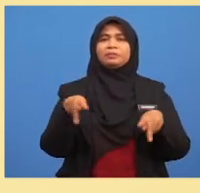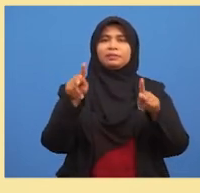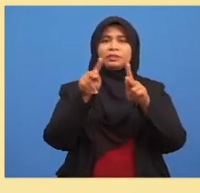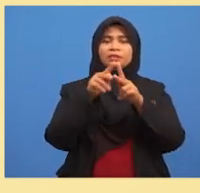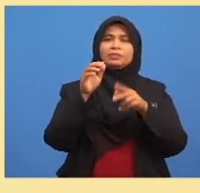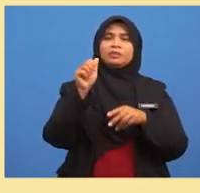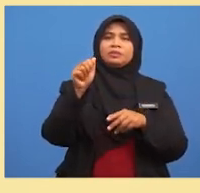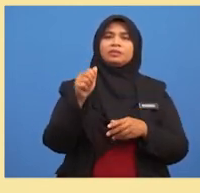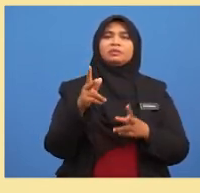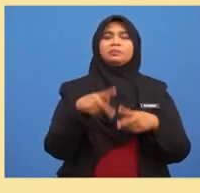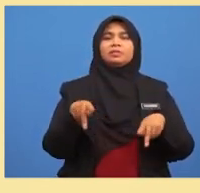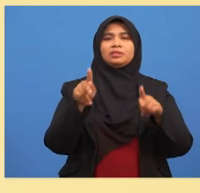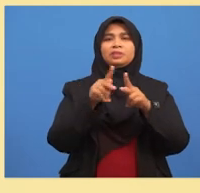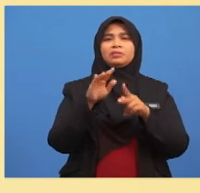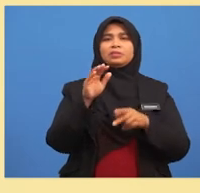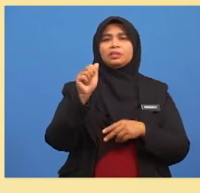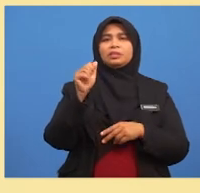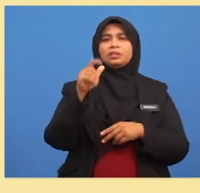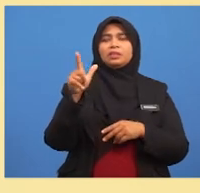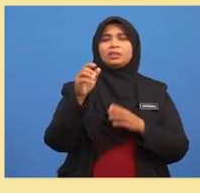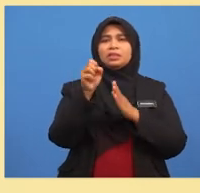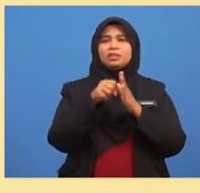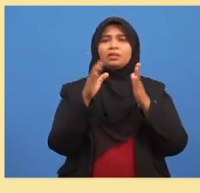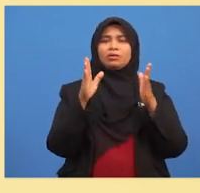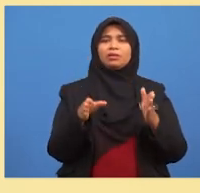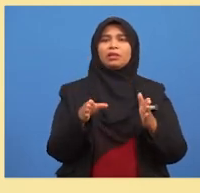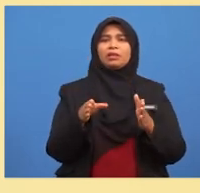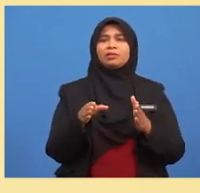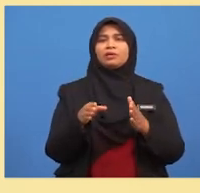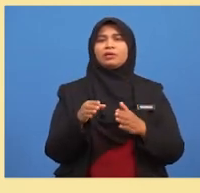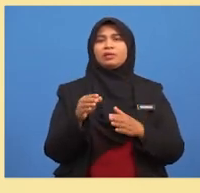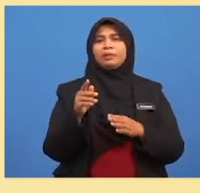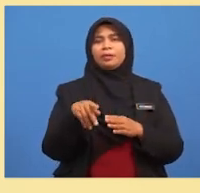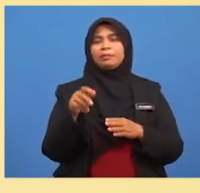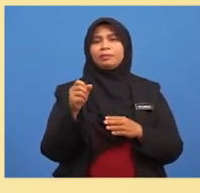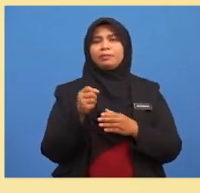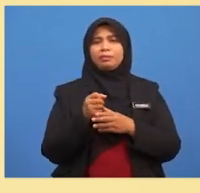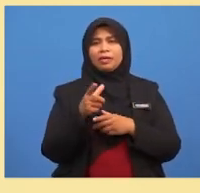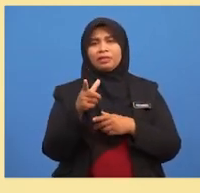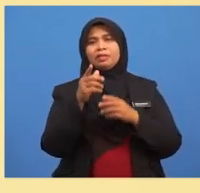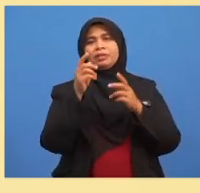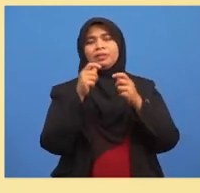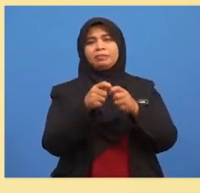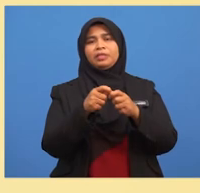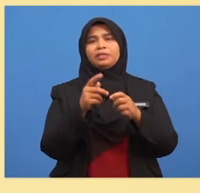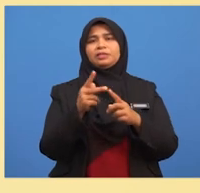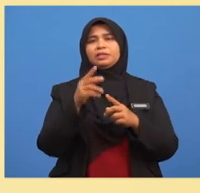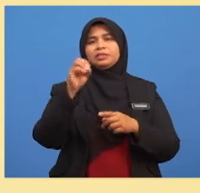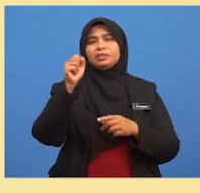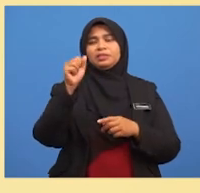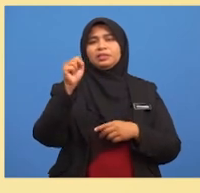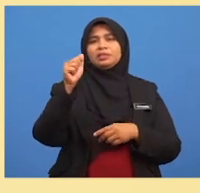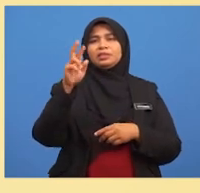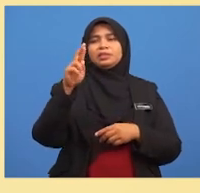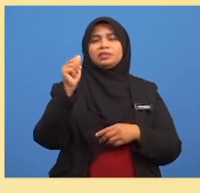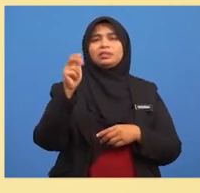Peristiwa A ialah seorang pemanah memanah tepat kesasaran Nilai